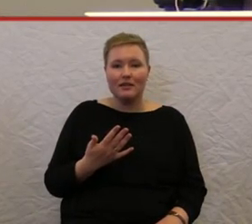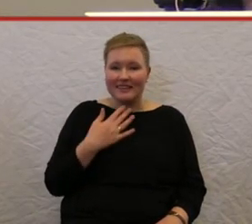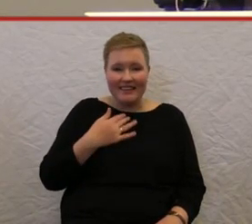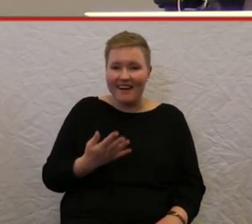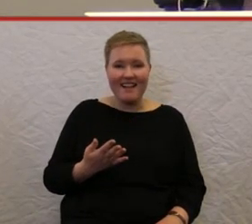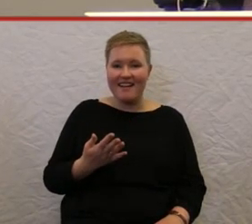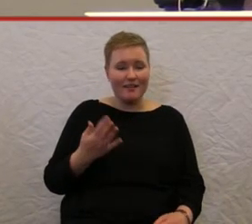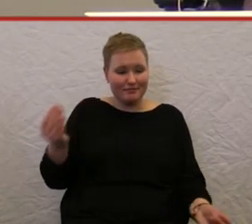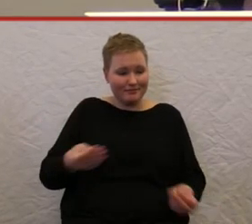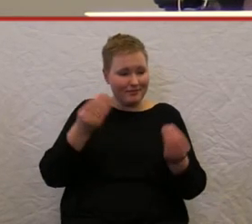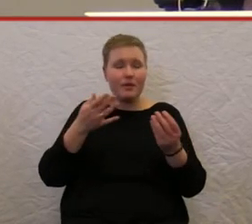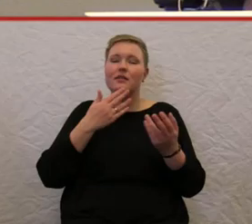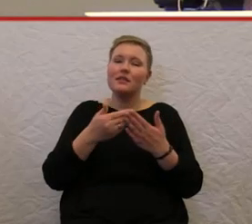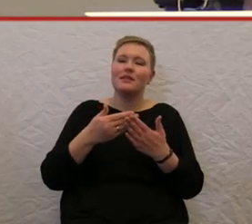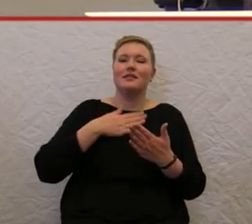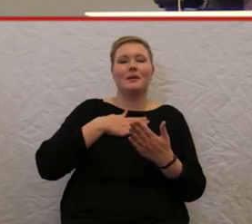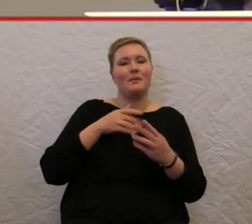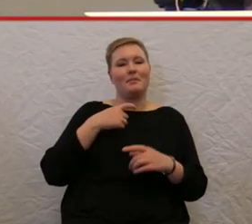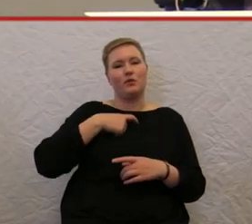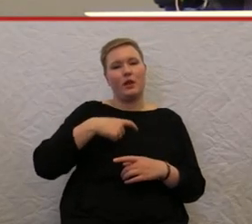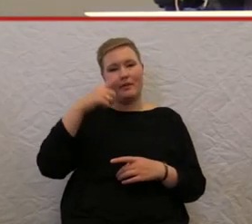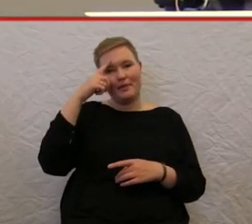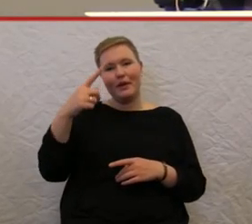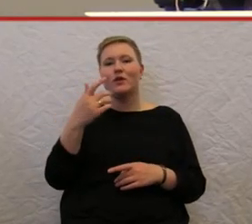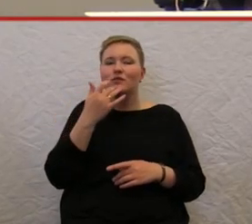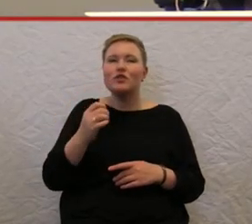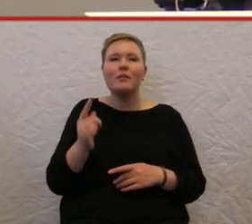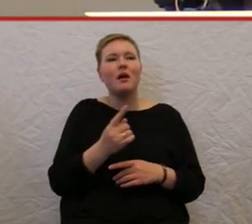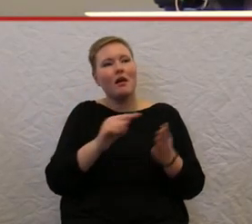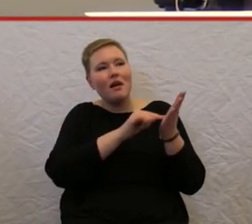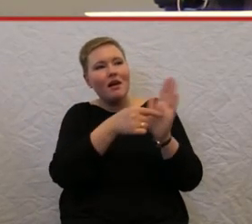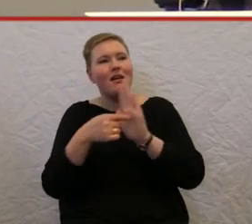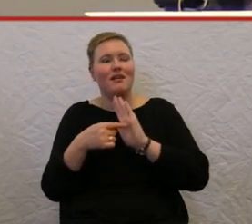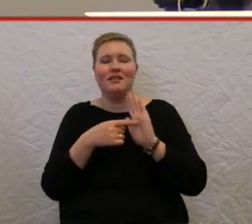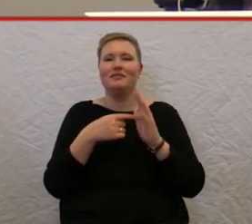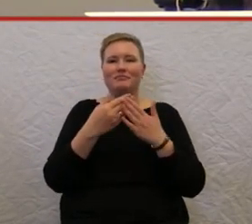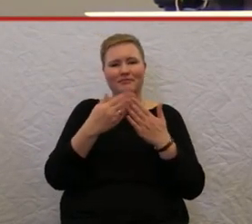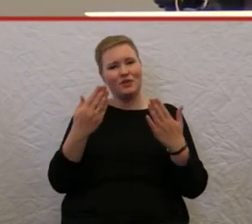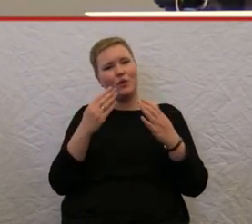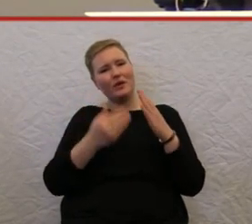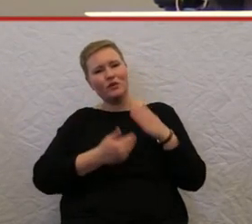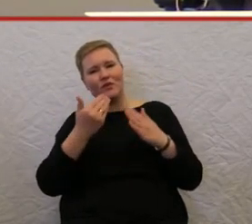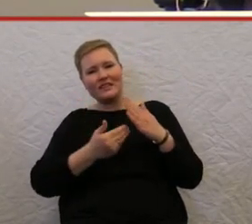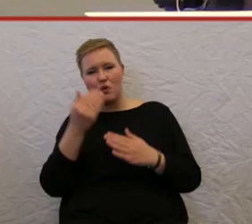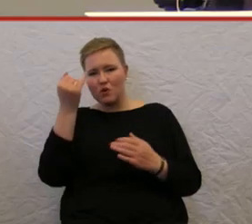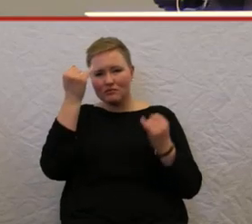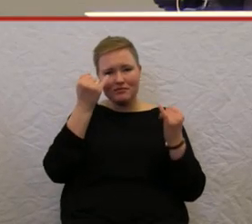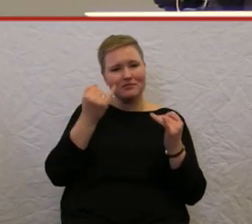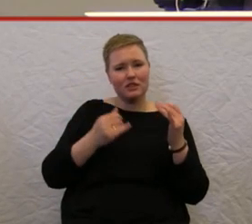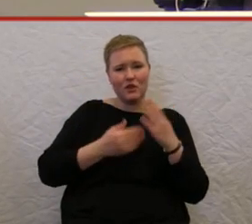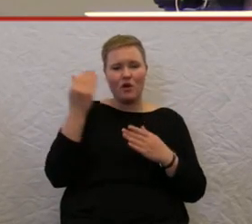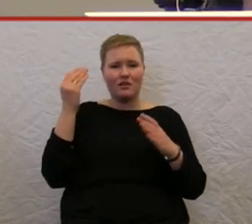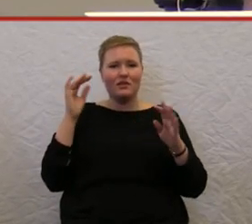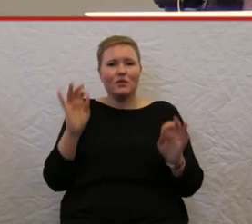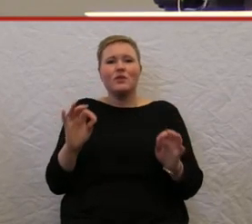Aber so, das ist meine ganz persönliche Meinung, ich will einfach nur mal so ein bisschen auch aufzeigen, in welche Richtung solche Innovationen auch oft gehen, und dann,